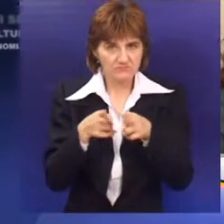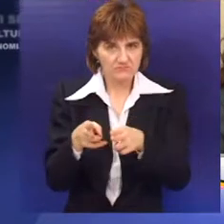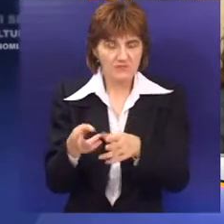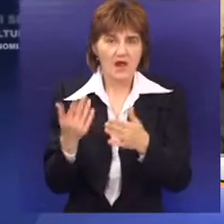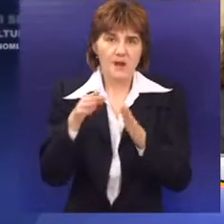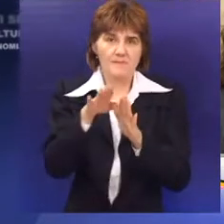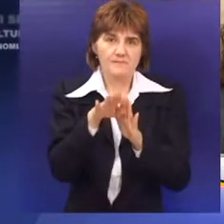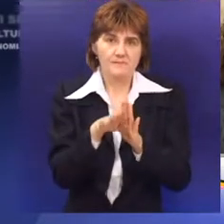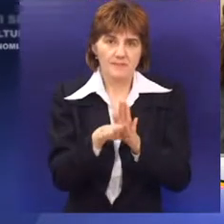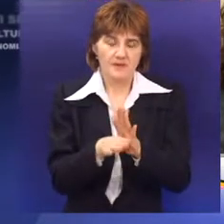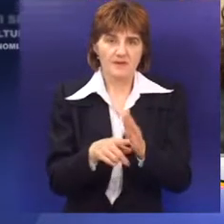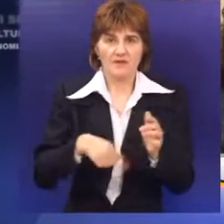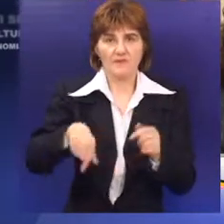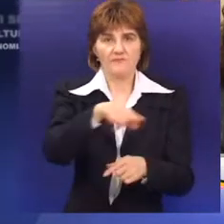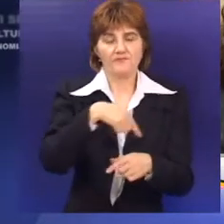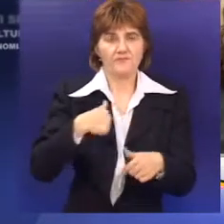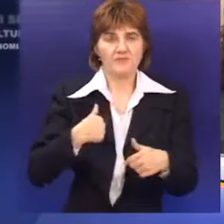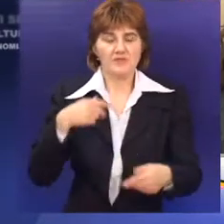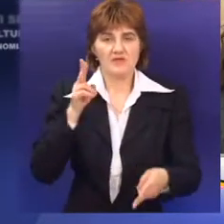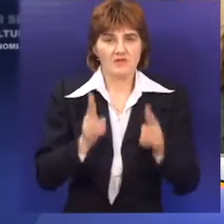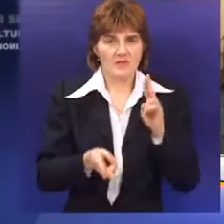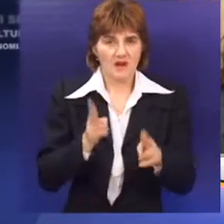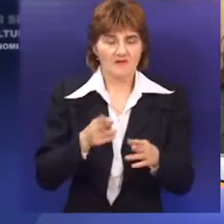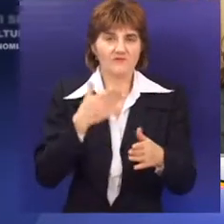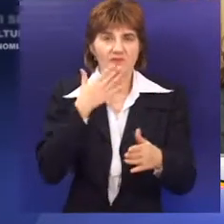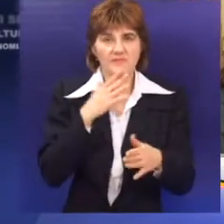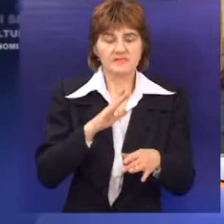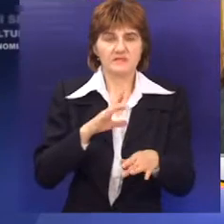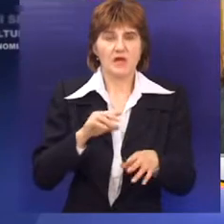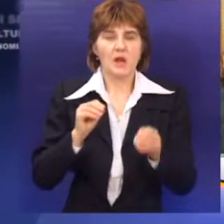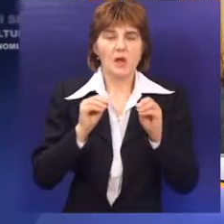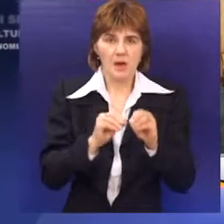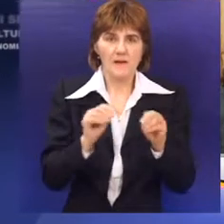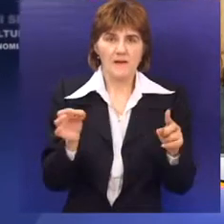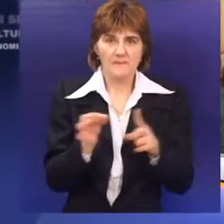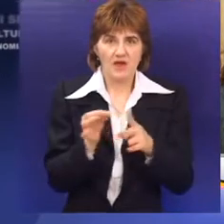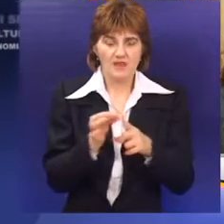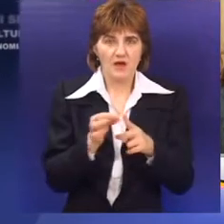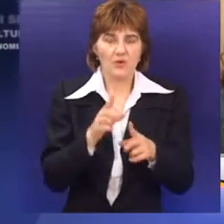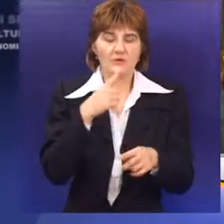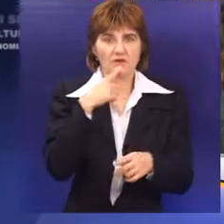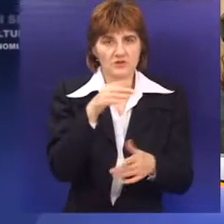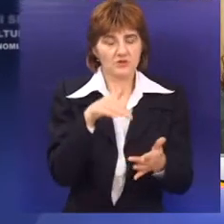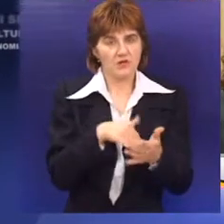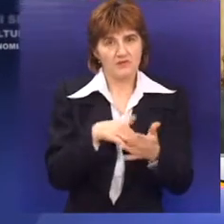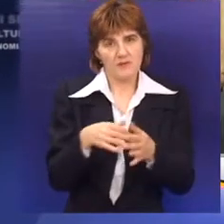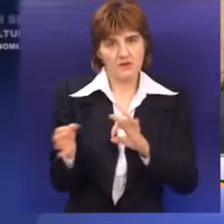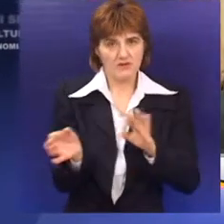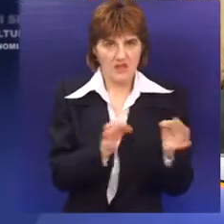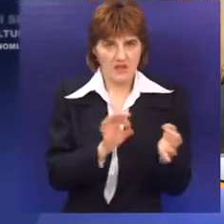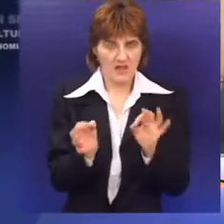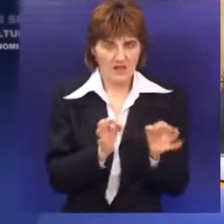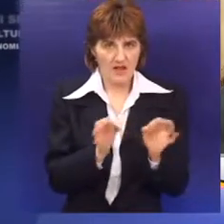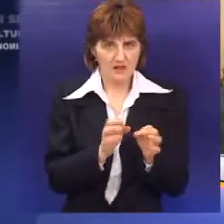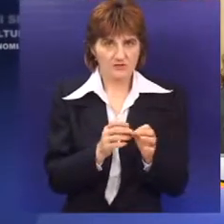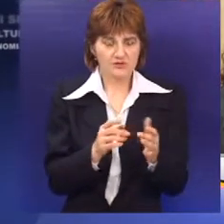ali je smanjeno i naši nastavnici, psiholog, pedagog se trude da rešimo to. Sad